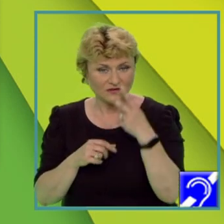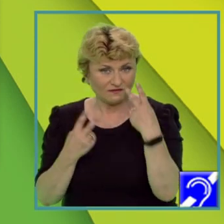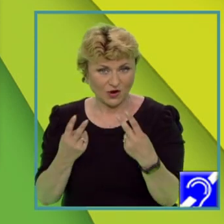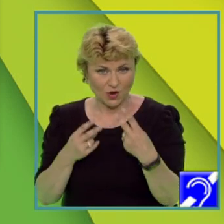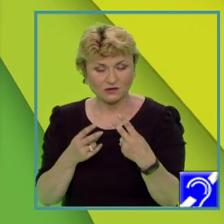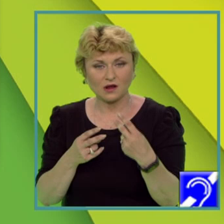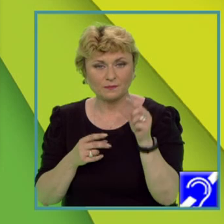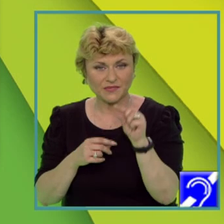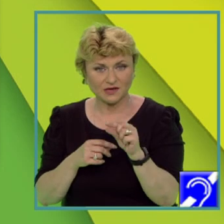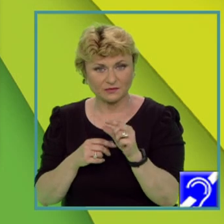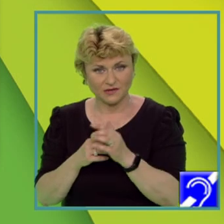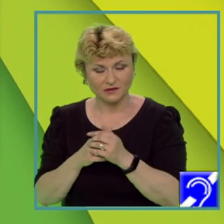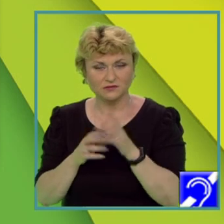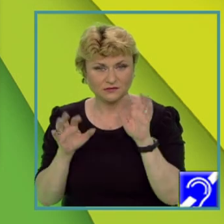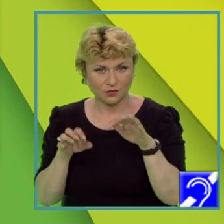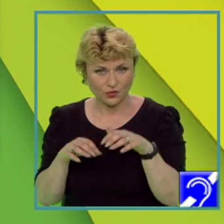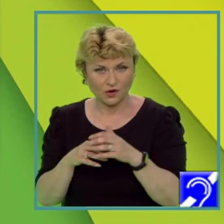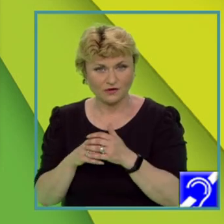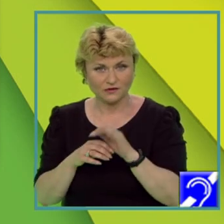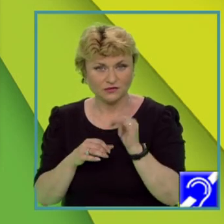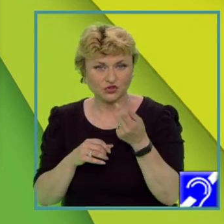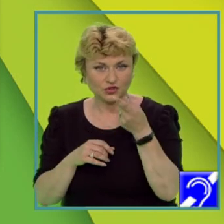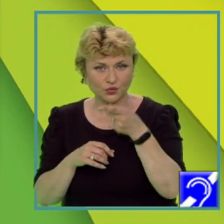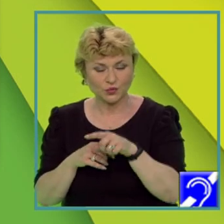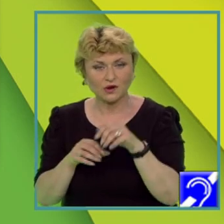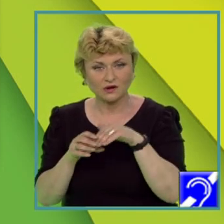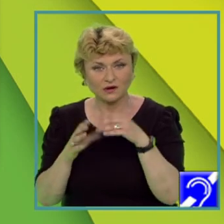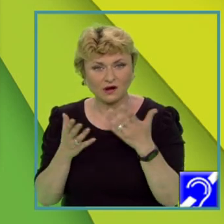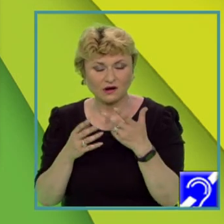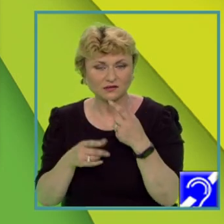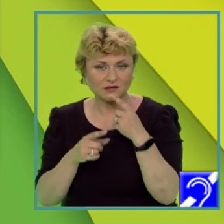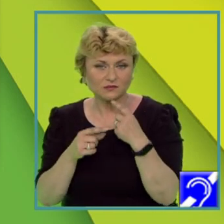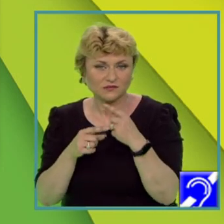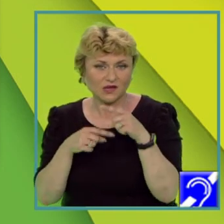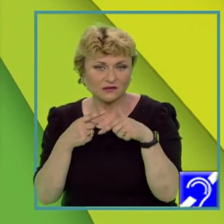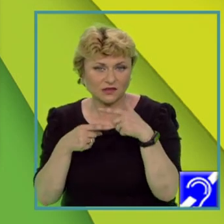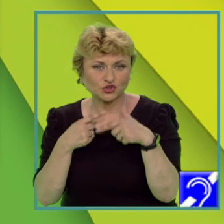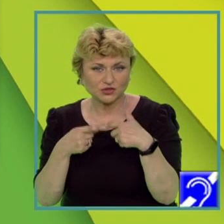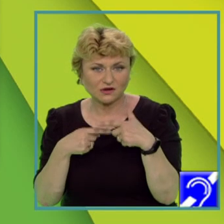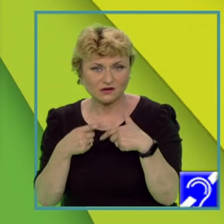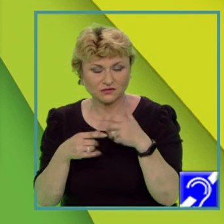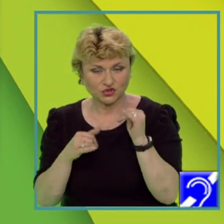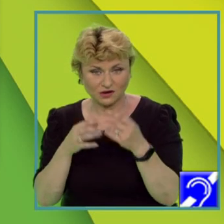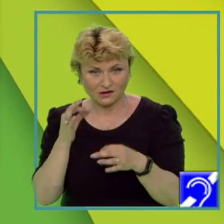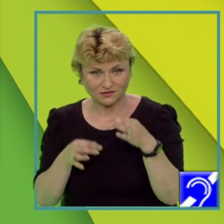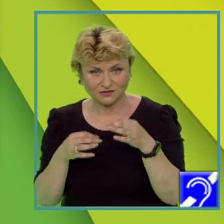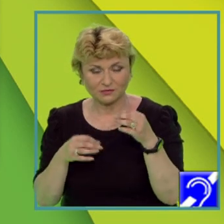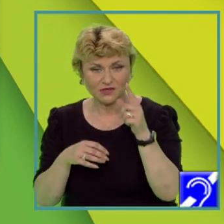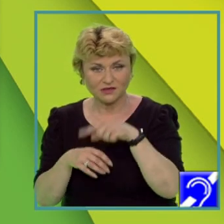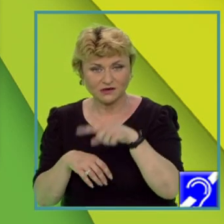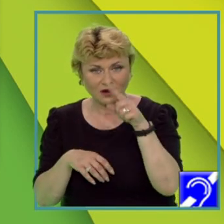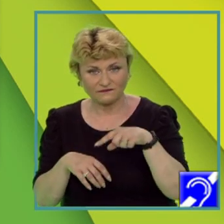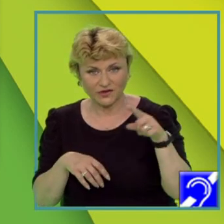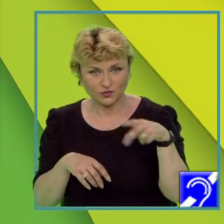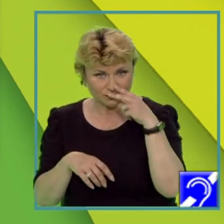a cantității medii de precipitații, precum și luna în care se înregistrează. Analizăm graficul și observăm luna